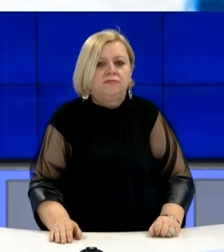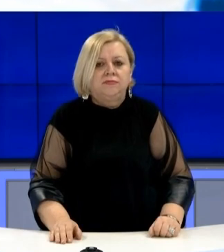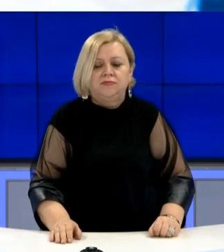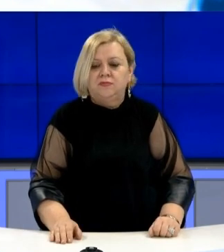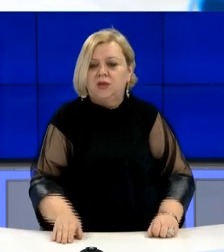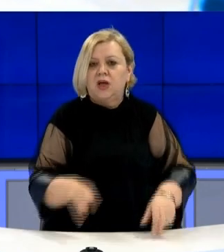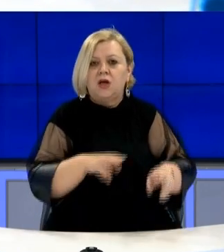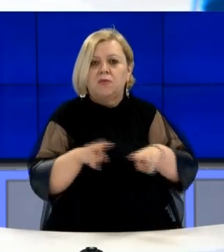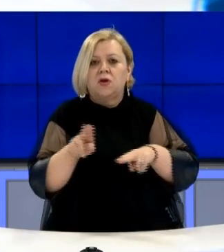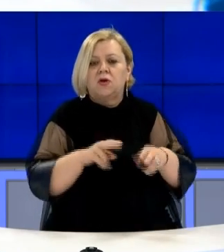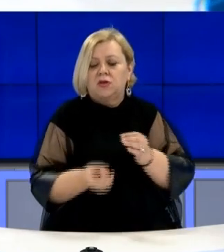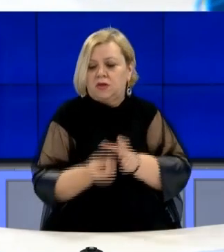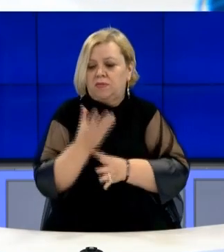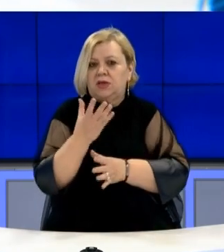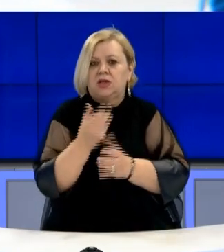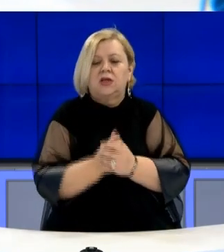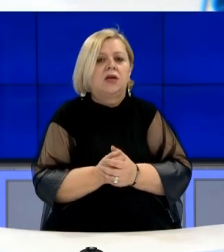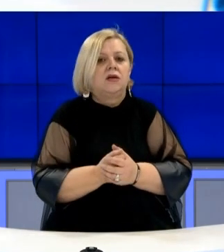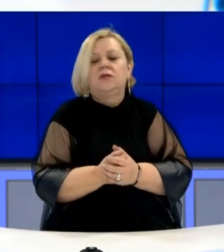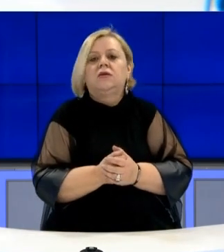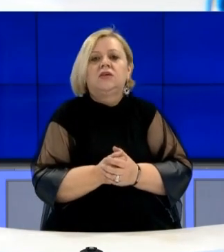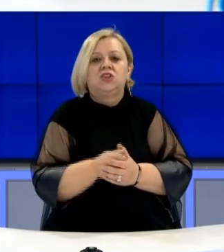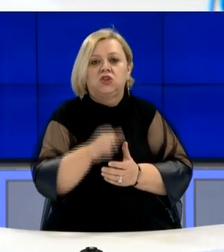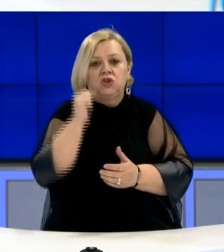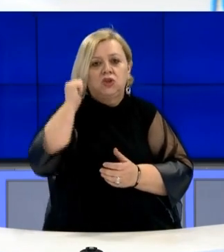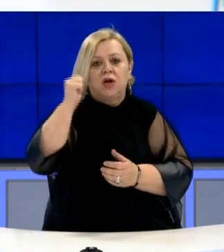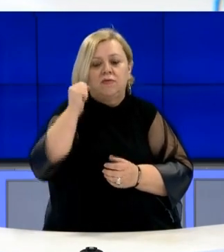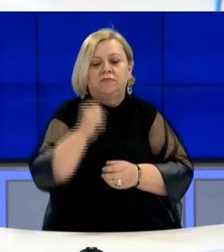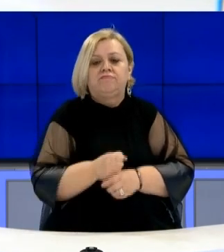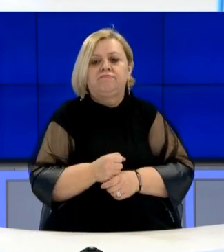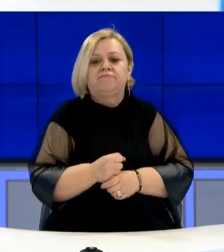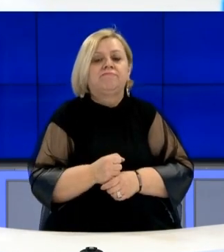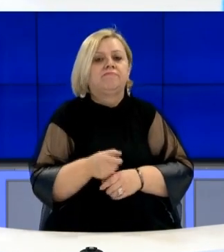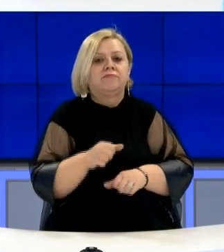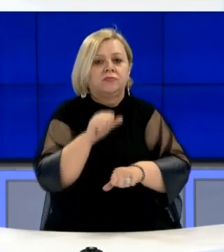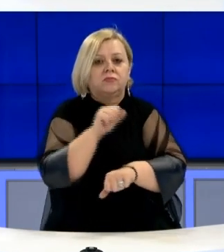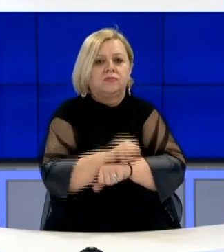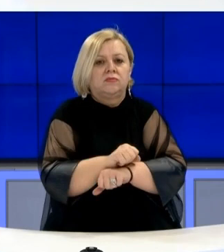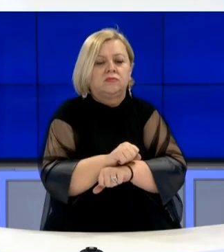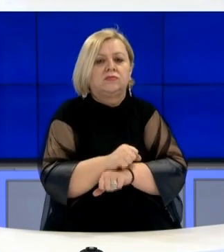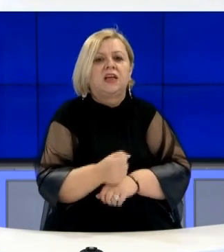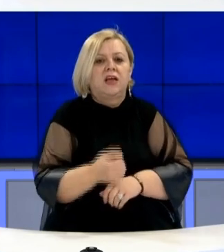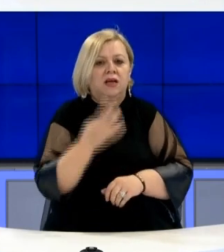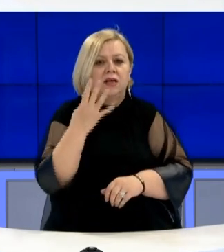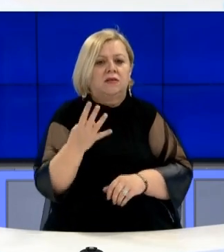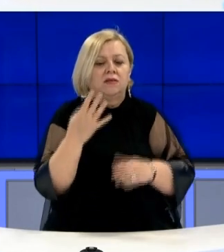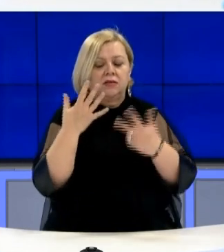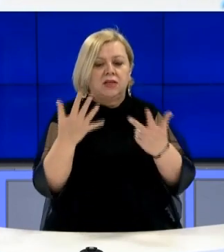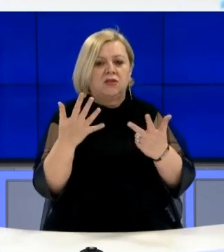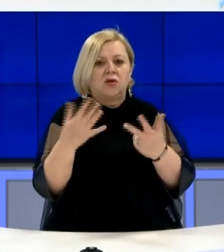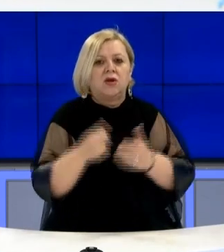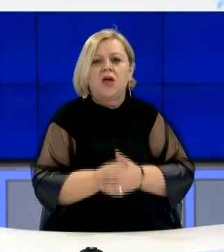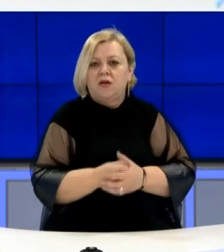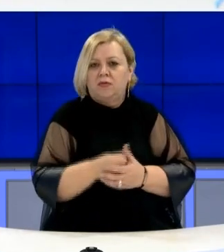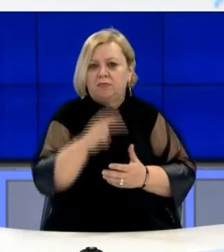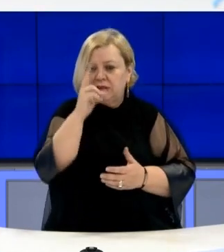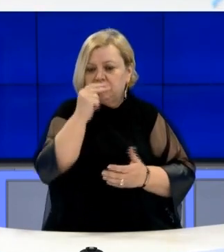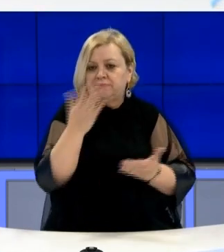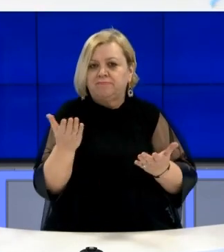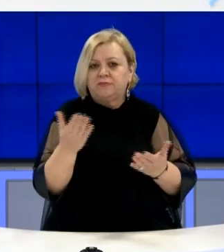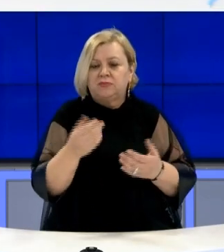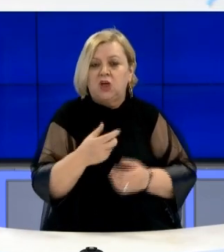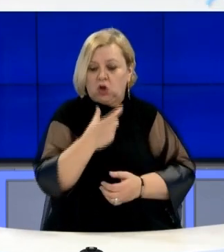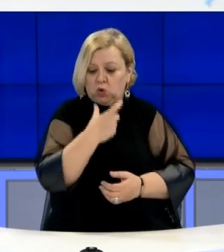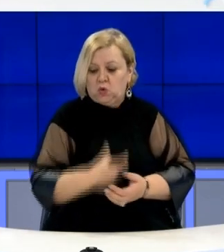Prokuroria Themelore në Gjakov ka ndaluar tre zyrtarë policor në Kosgjatje prej 48 orës në ndyshimin për keqtrajtim gjatë